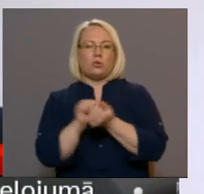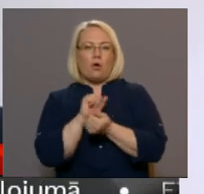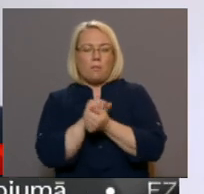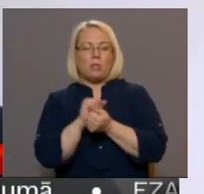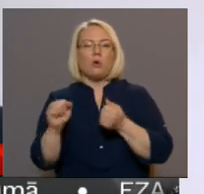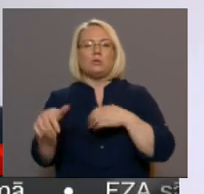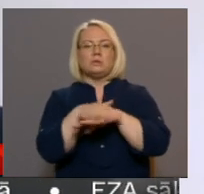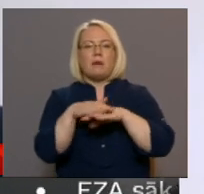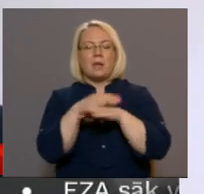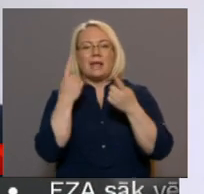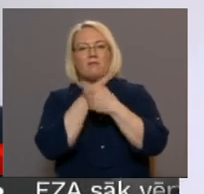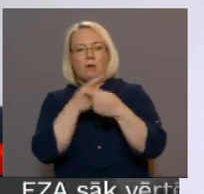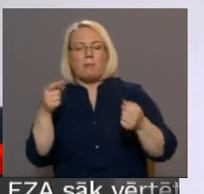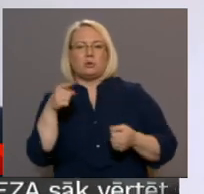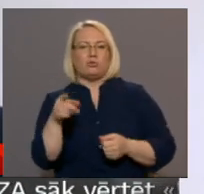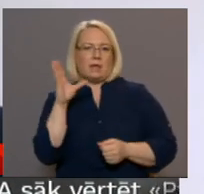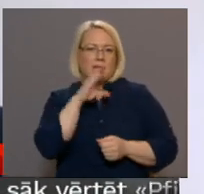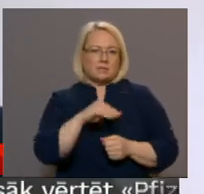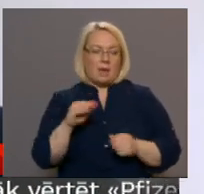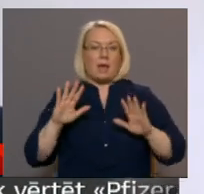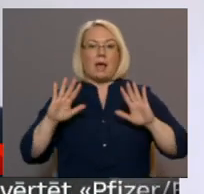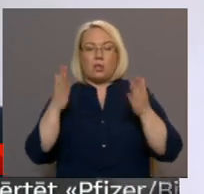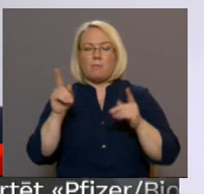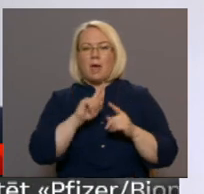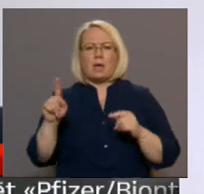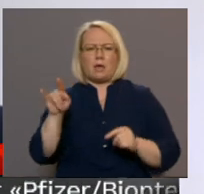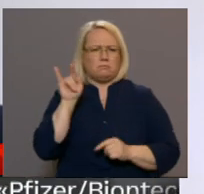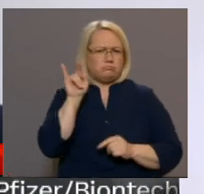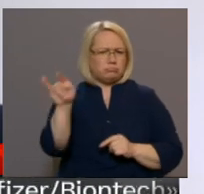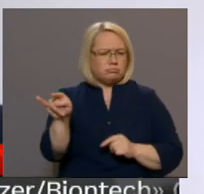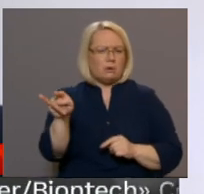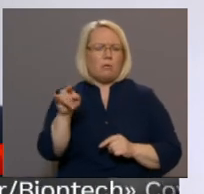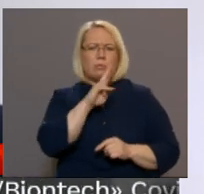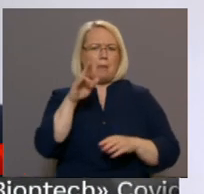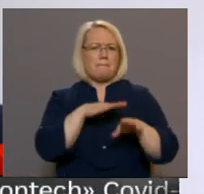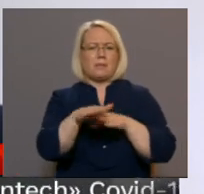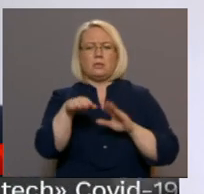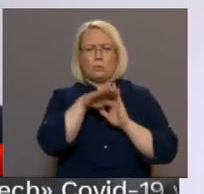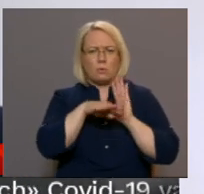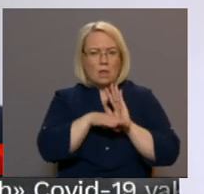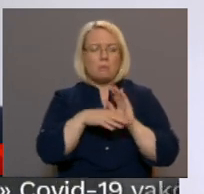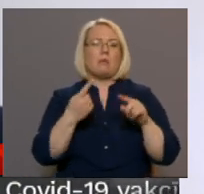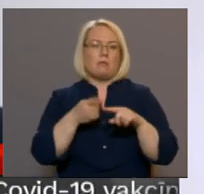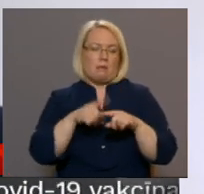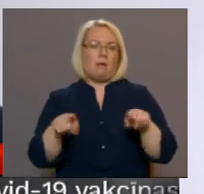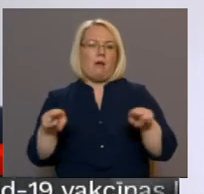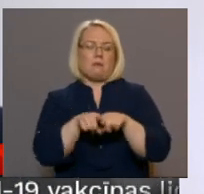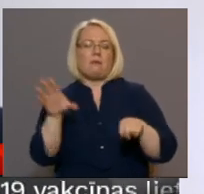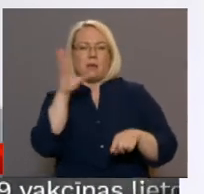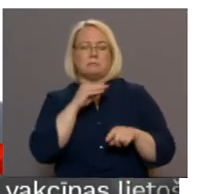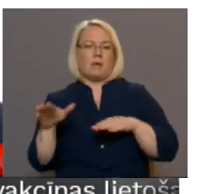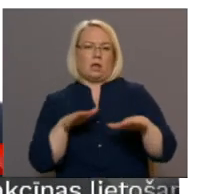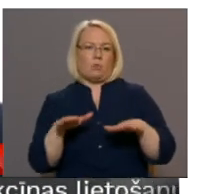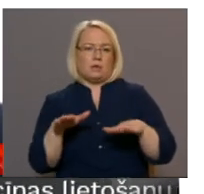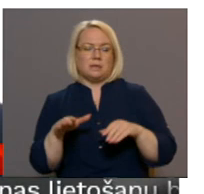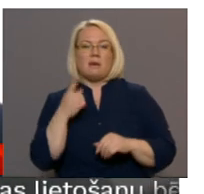informējot par šo iespēju. Bet gadījumā, ja ir klaja ignorants, tad tomēr arī iespēja rīkoties.